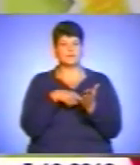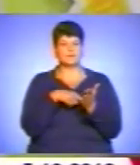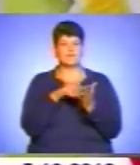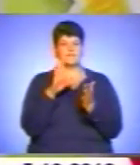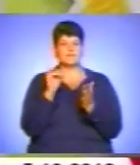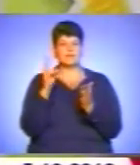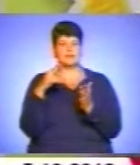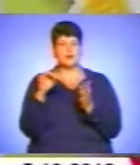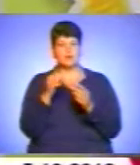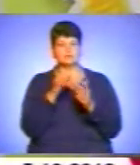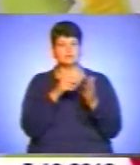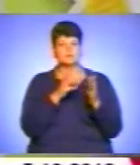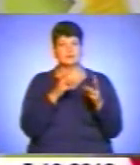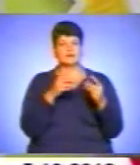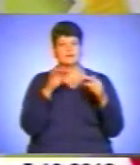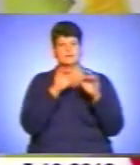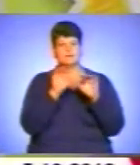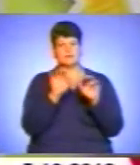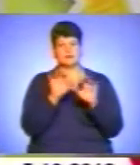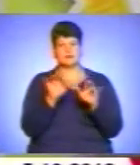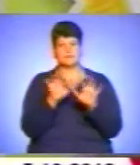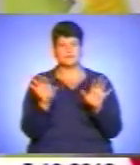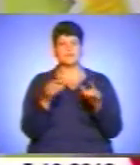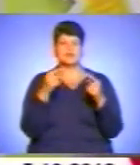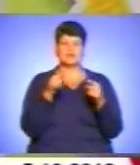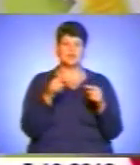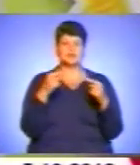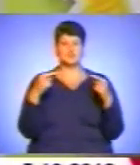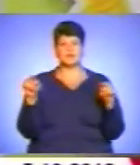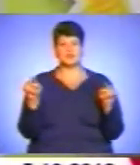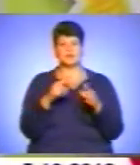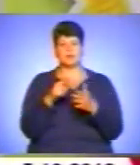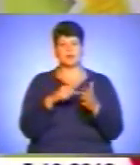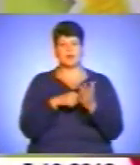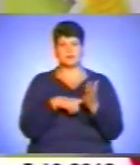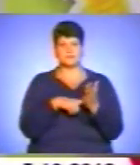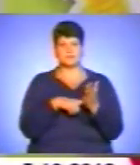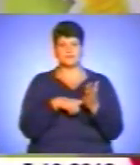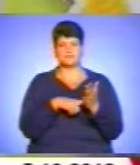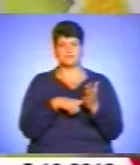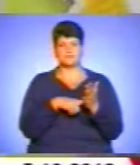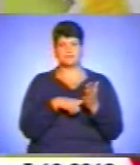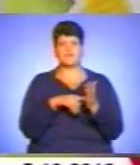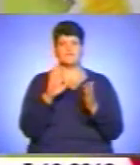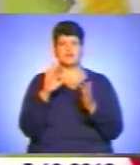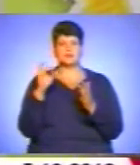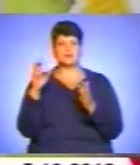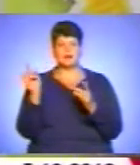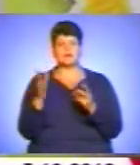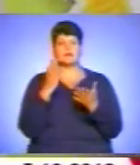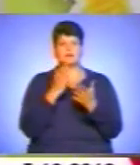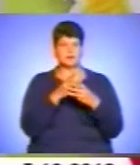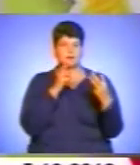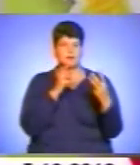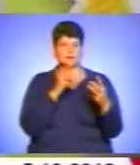в аудіорежимі, так само і в текстовому режимі ті чи інші питання. Вебінари є позитивними